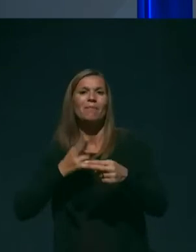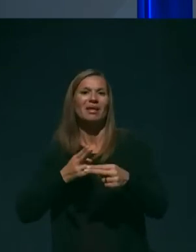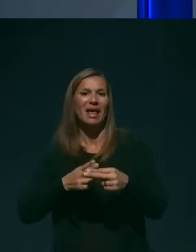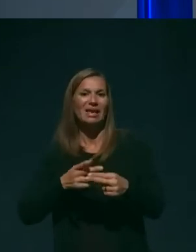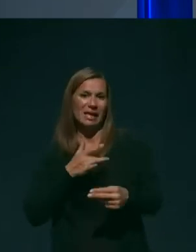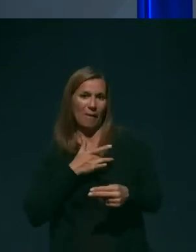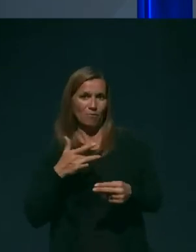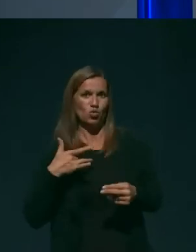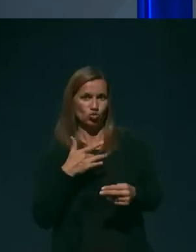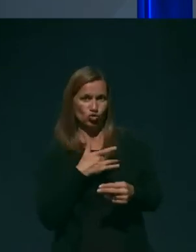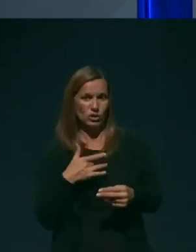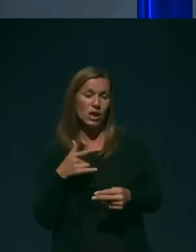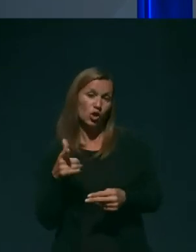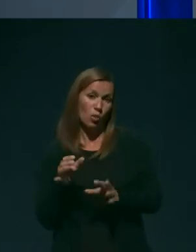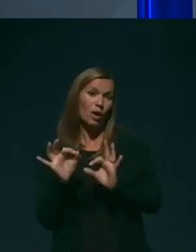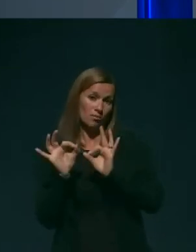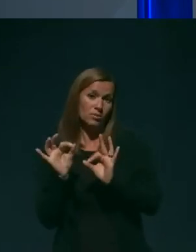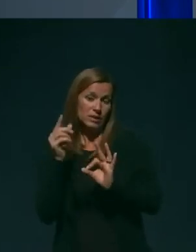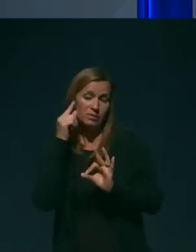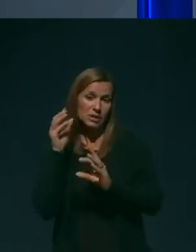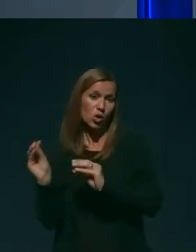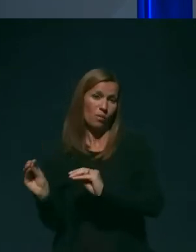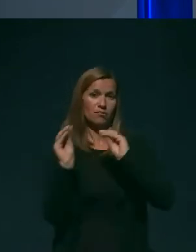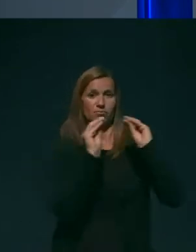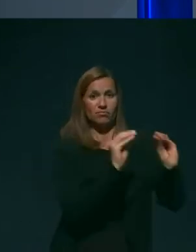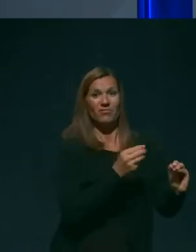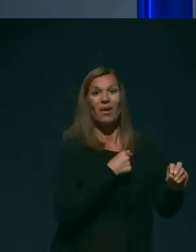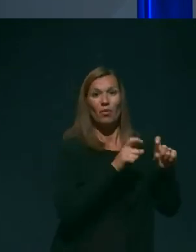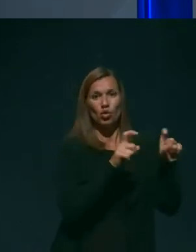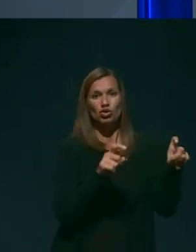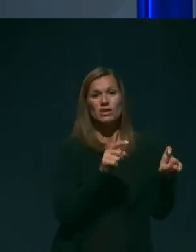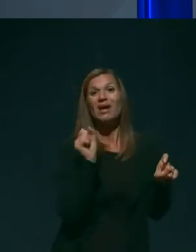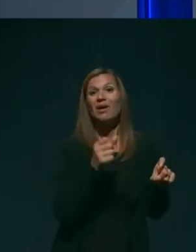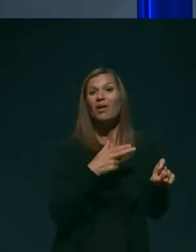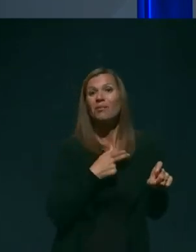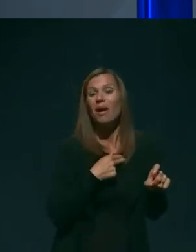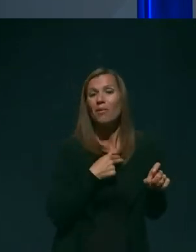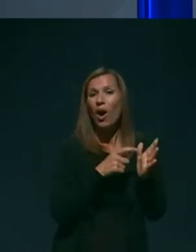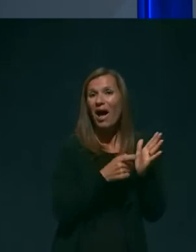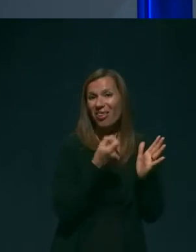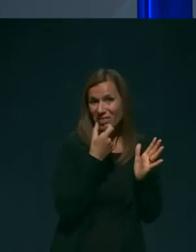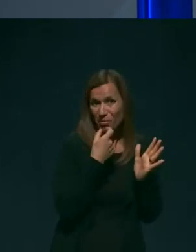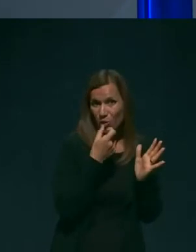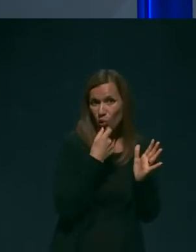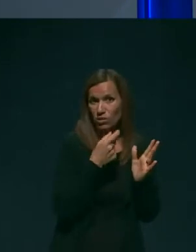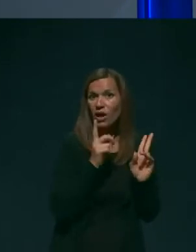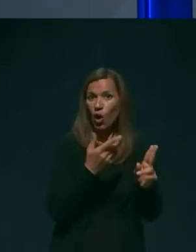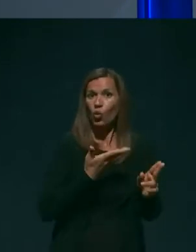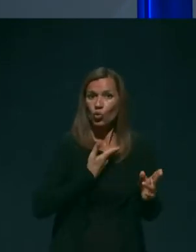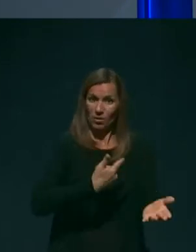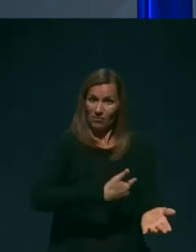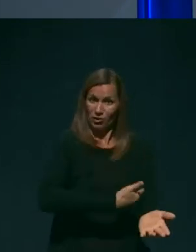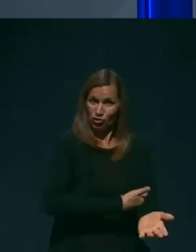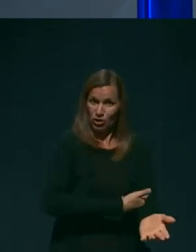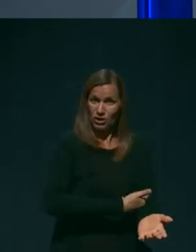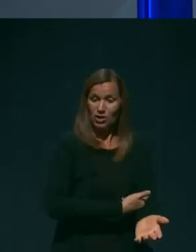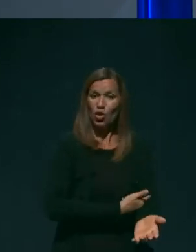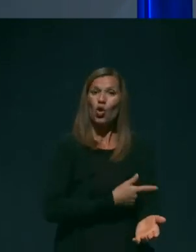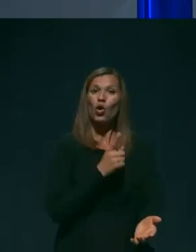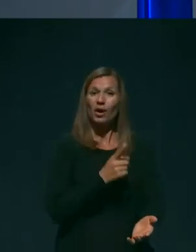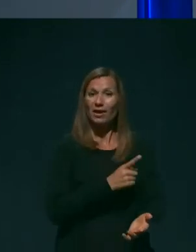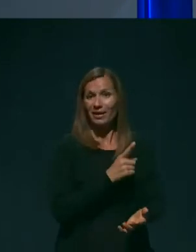smiselna, ker imamo pač antibiotik, ki ga bo bolnik dobil v žilo in mu bo nedvomno vsaj začasno